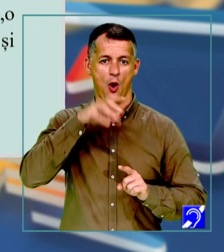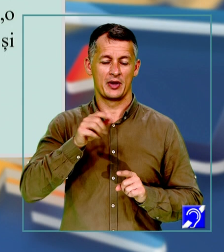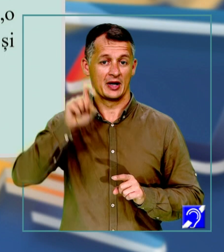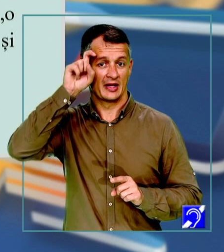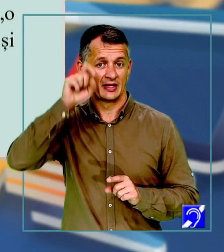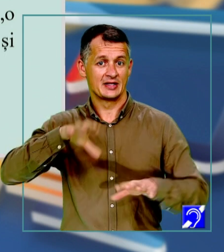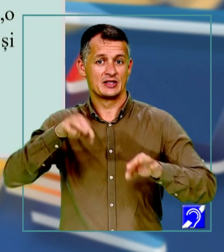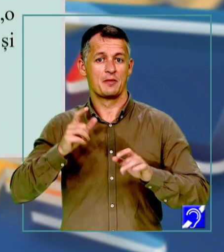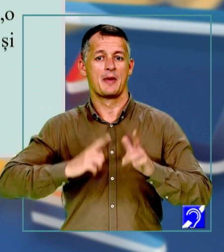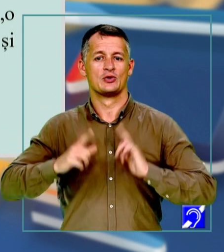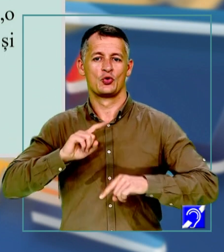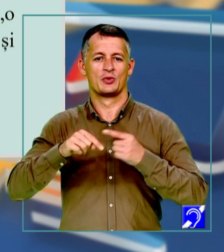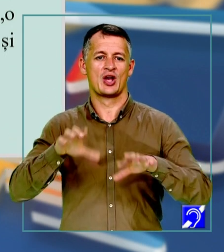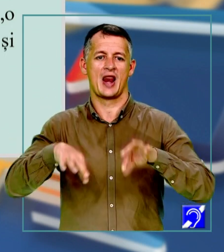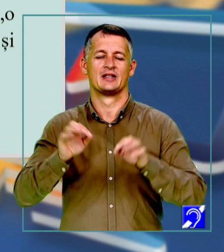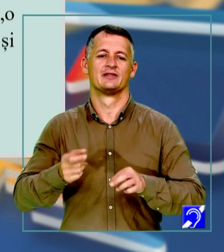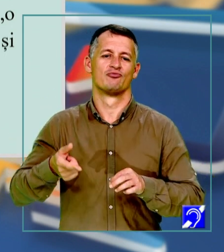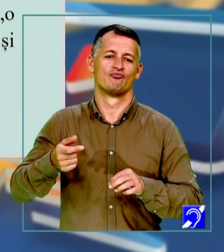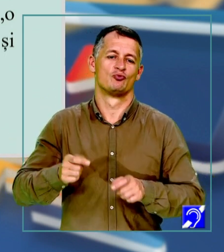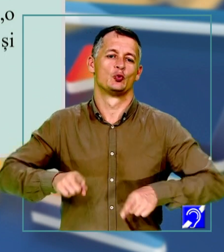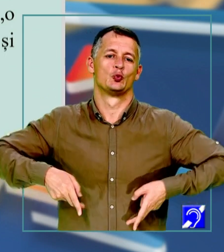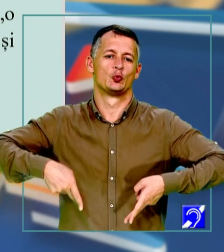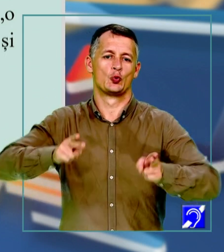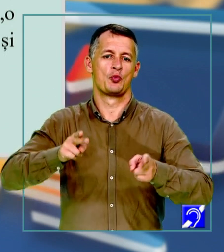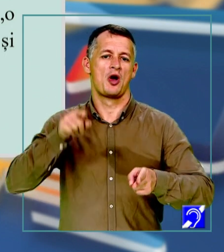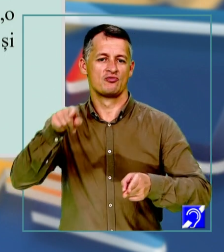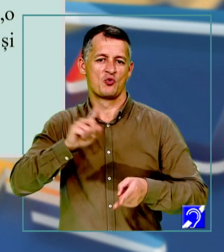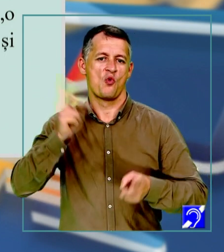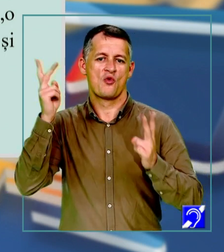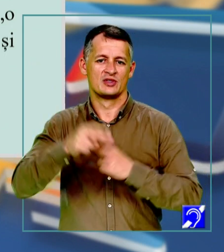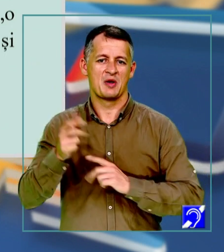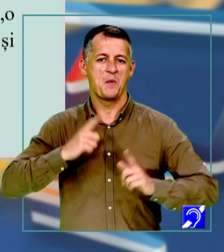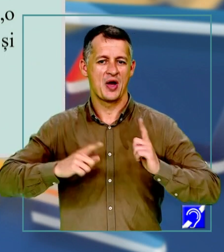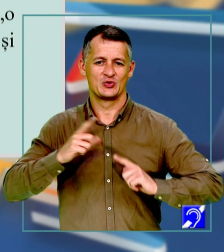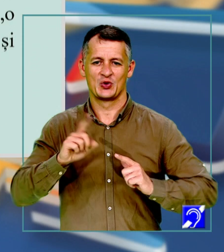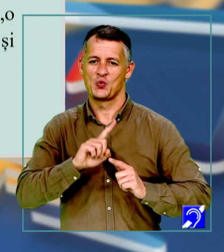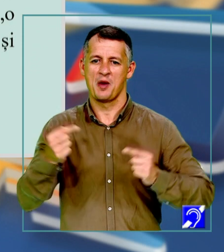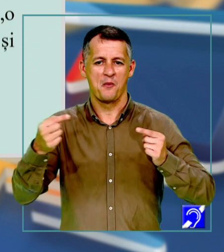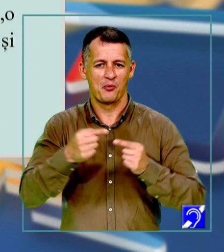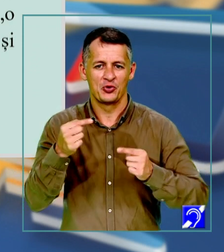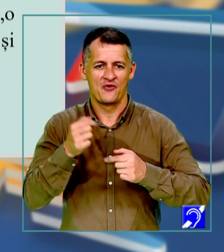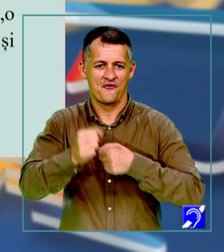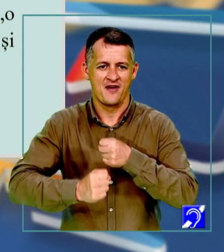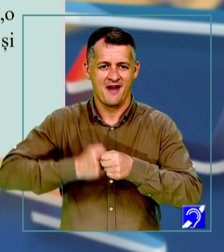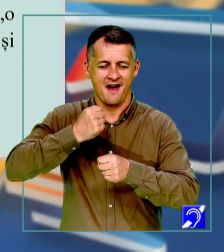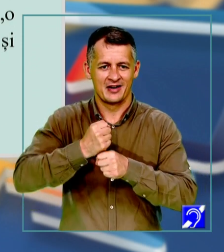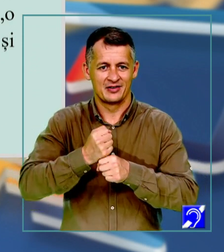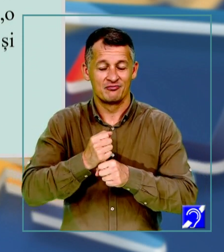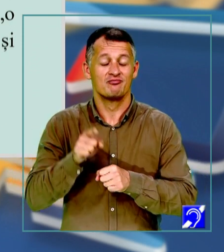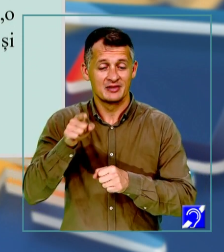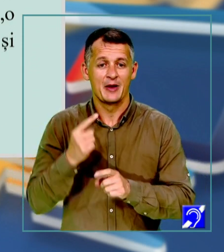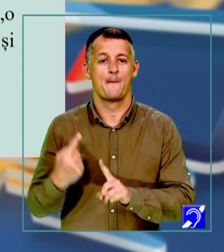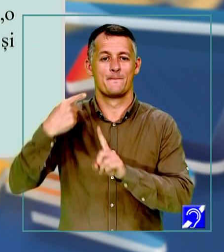găsești pasiunea după ce ți-ai ales deja drumul, probabil aceia nu au înțeles că pasiunea nu se opune carierei, ci o completează.